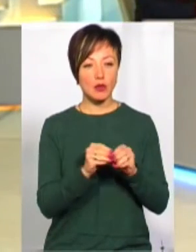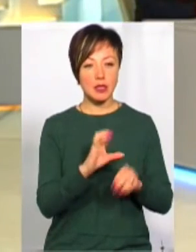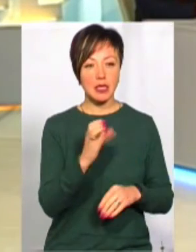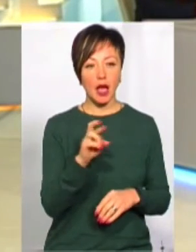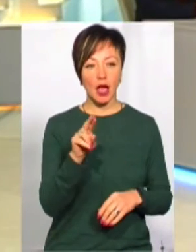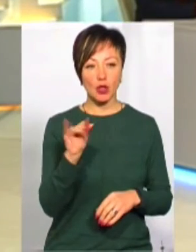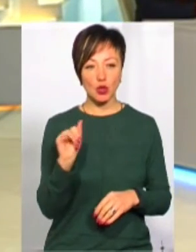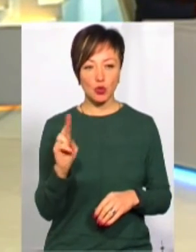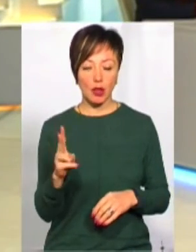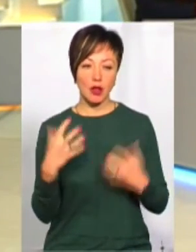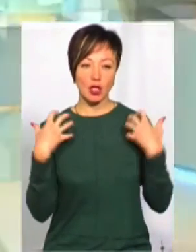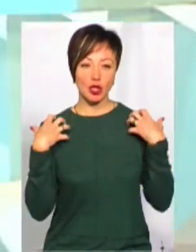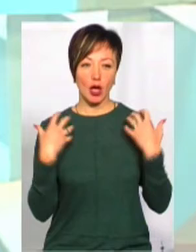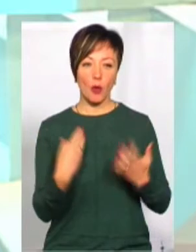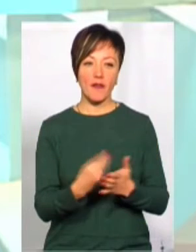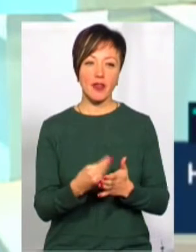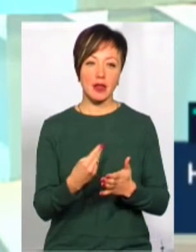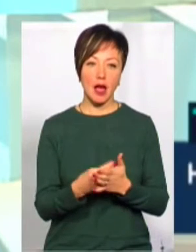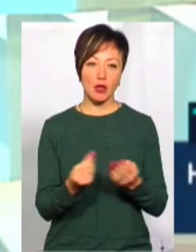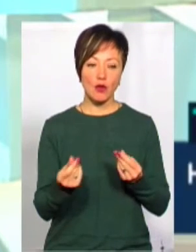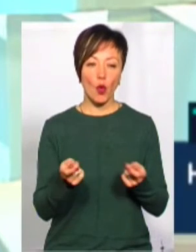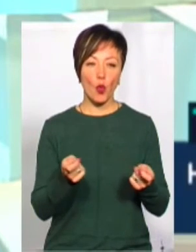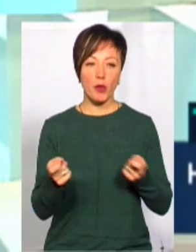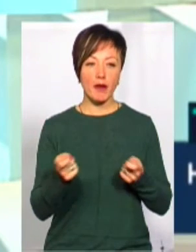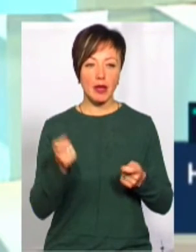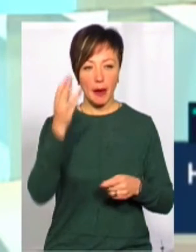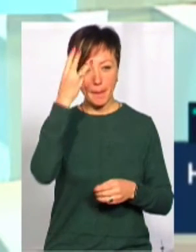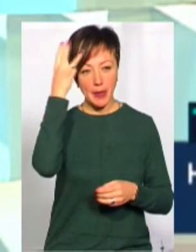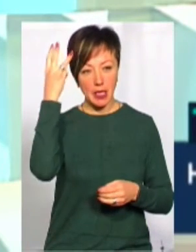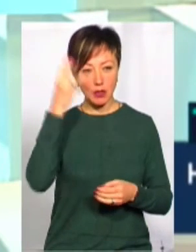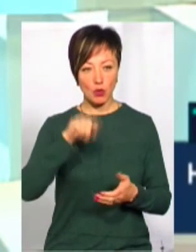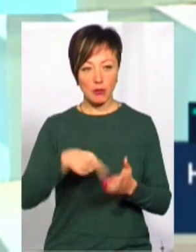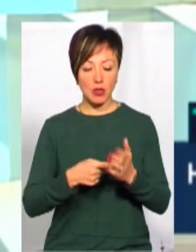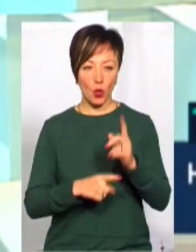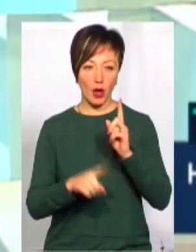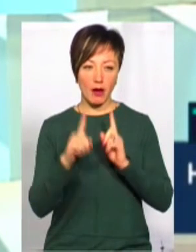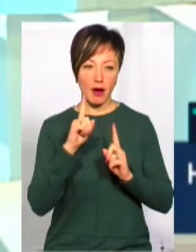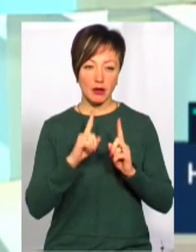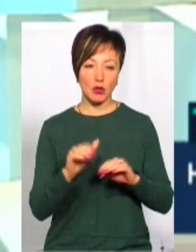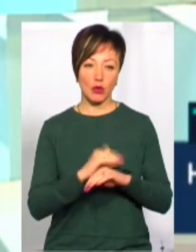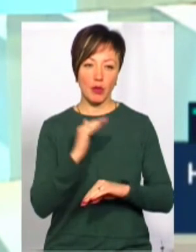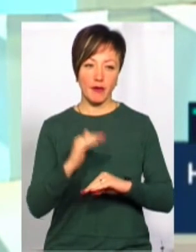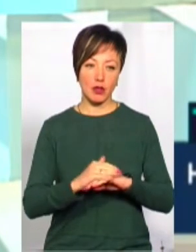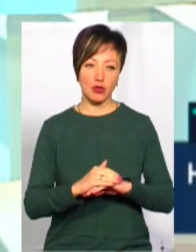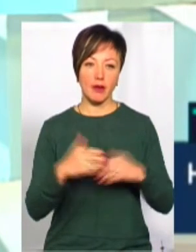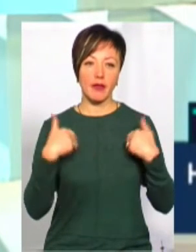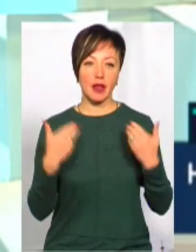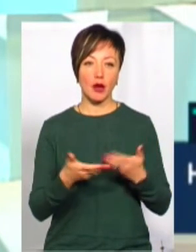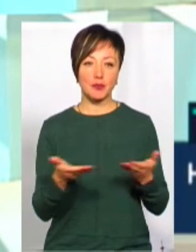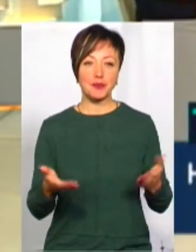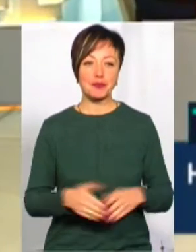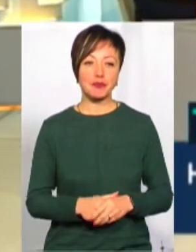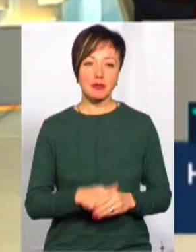Сергієм Мемчуком, начальником фінансового управління Хмельницької міської ради. Доброго вечора. Вітаю.